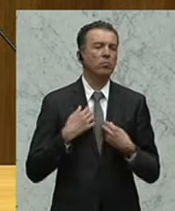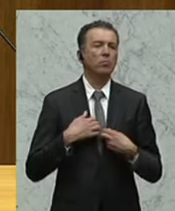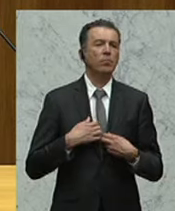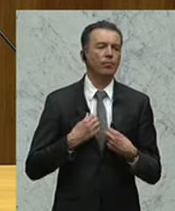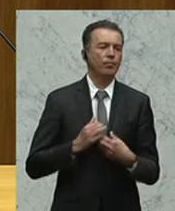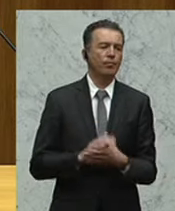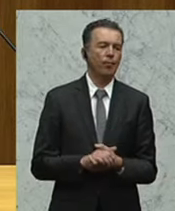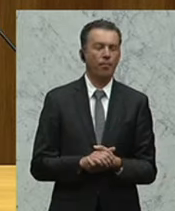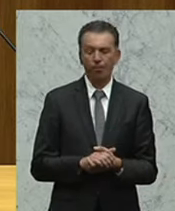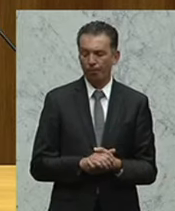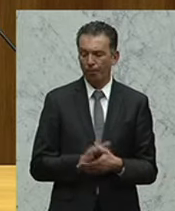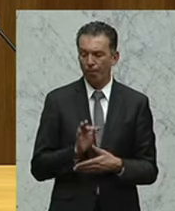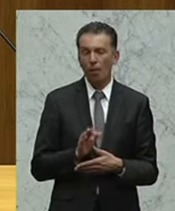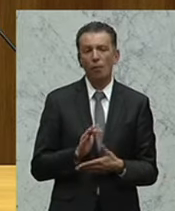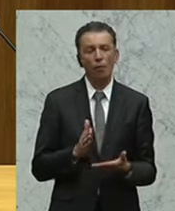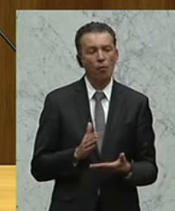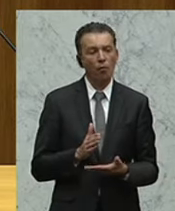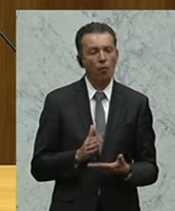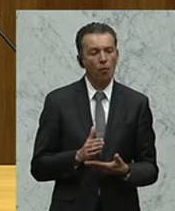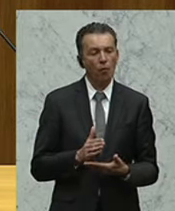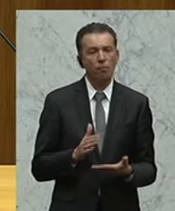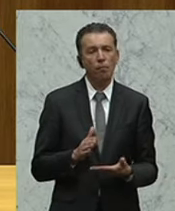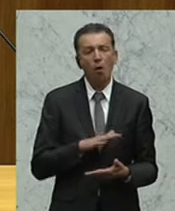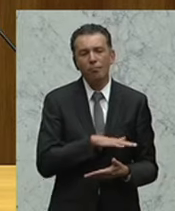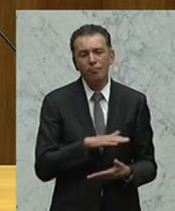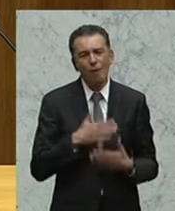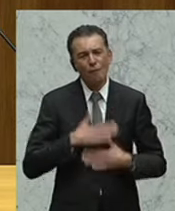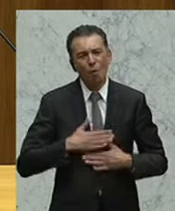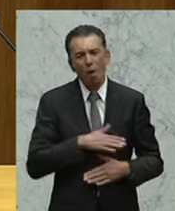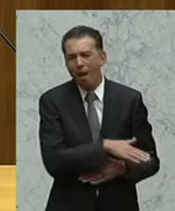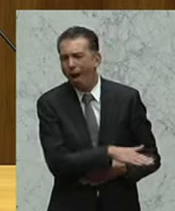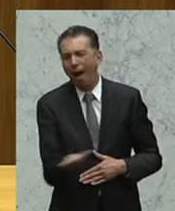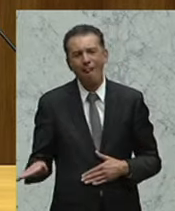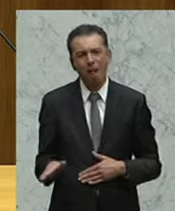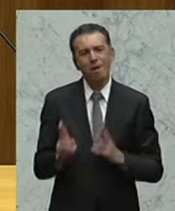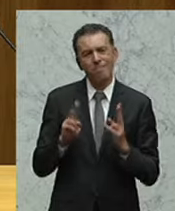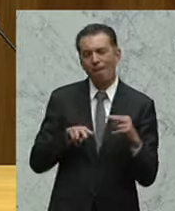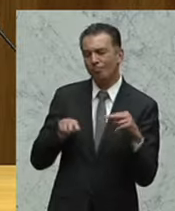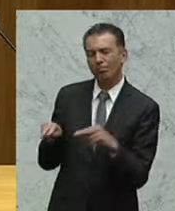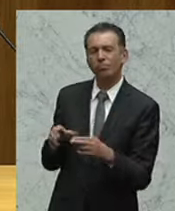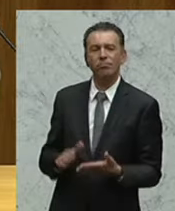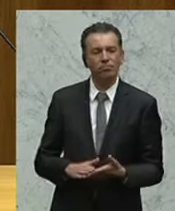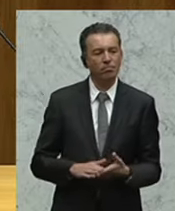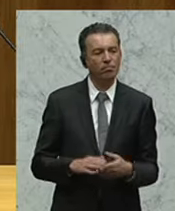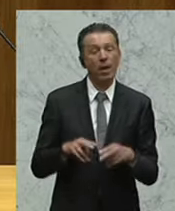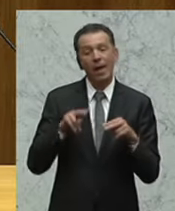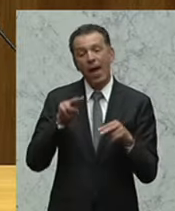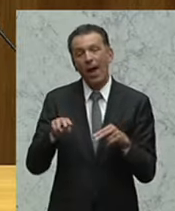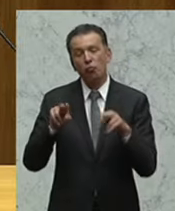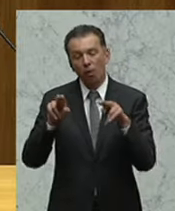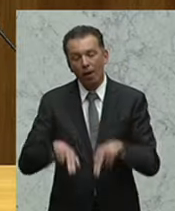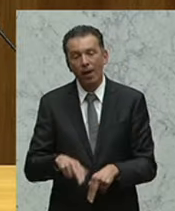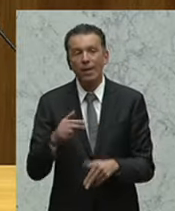für das Gemeinwohl der Eingriff sehr wohl erlaubt sein kann. Bei den Einschauerechten, das hat der Herr Minister auch selbst